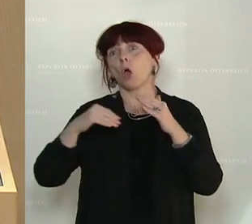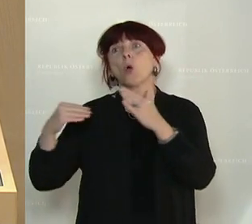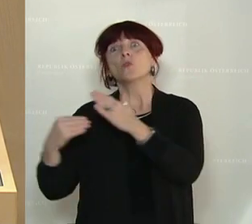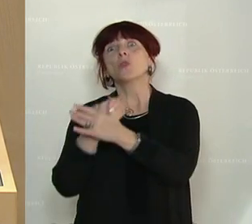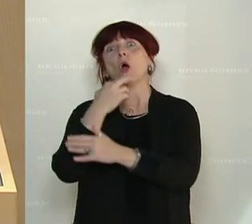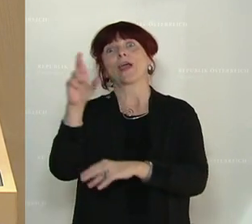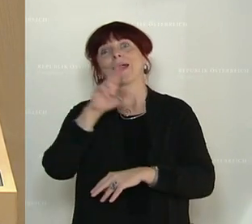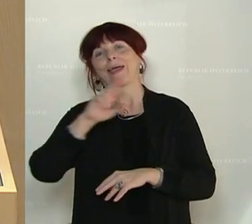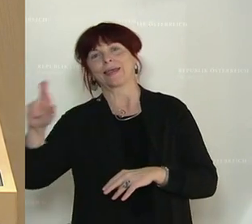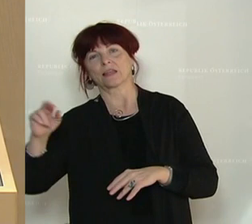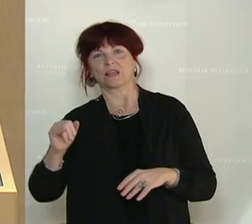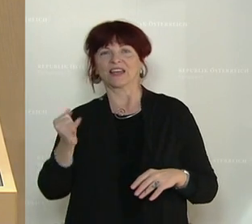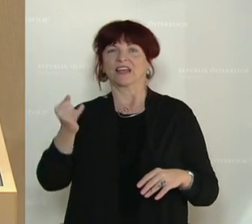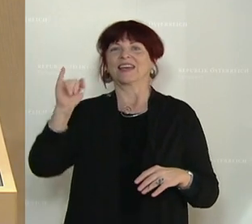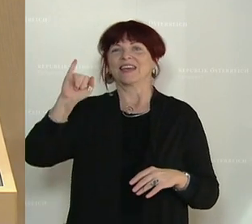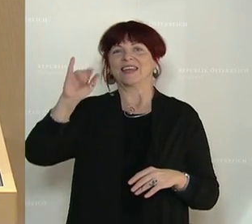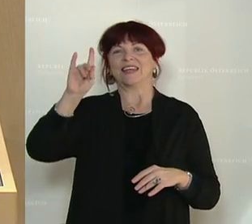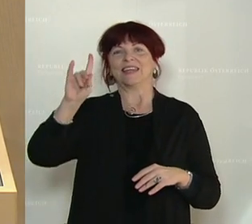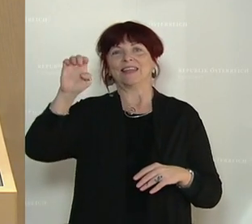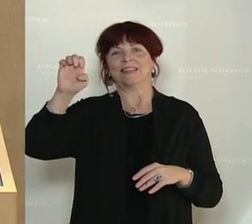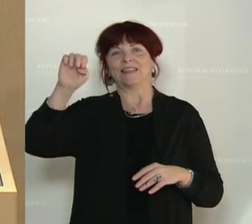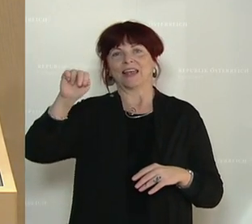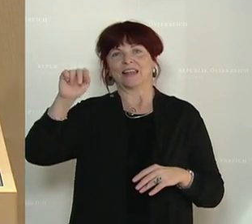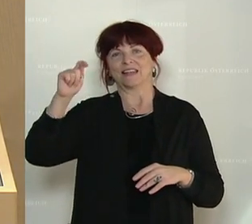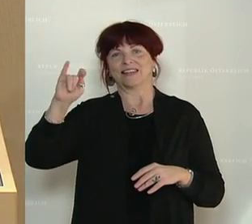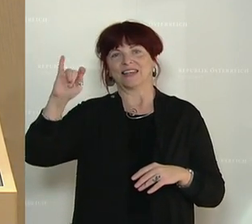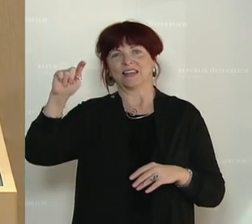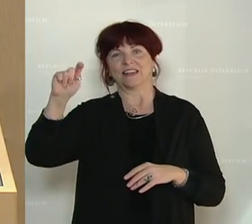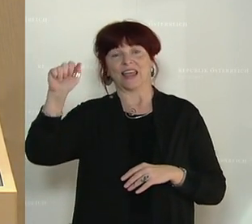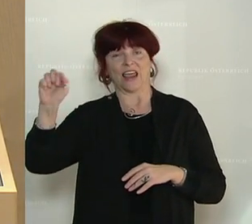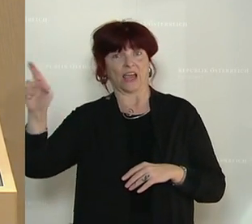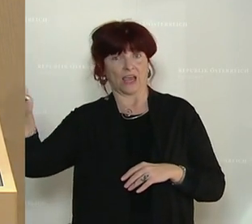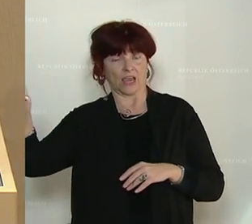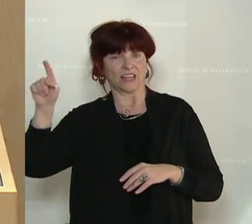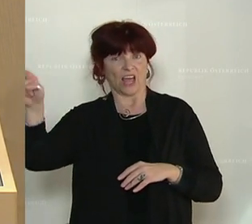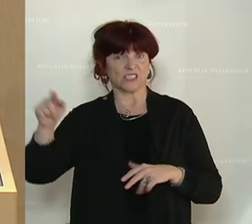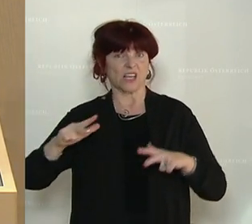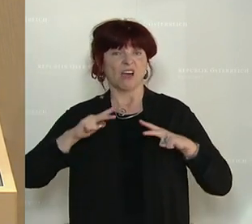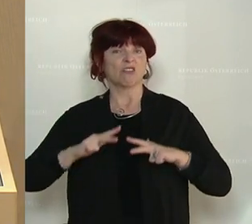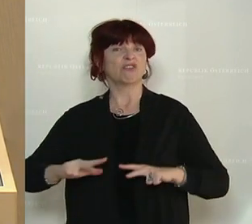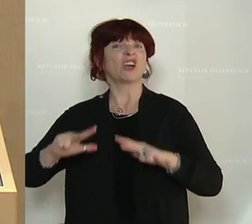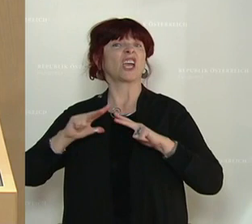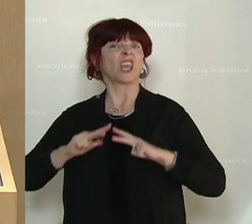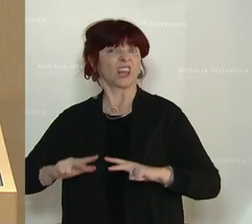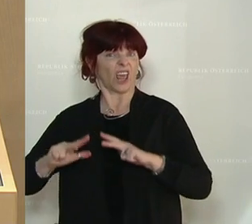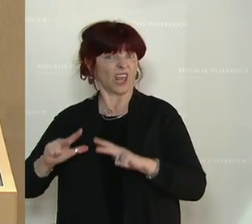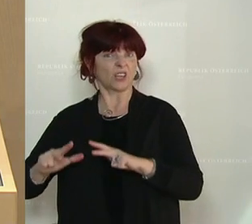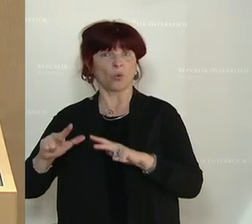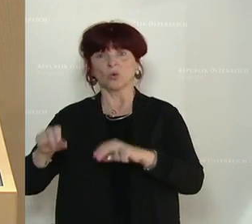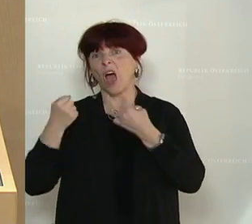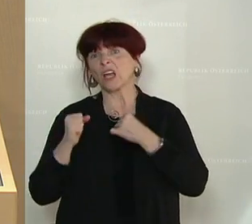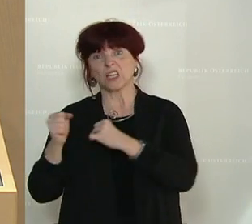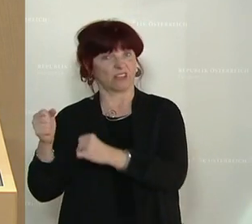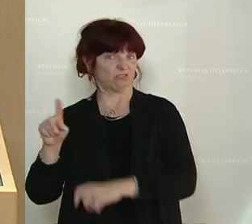die Identitären, sind alles andere als die friedfertigen Aktivisten, als die sie sich selbst gerne darstellen.